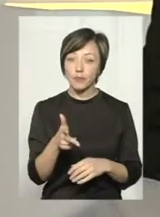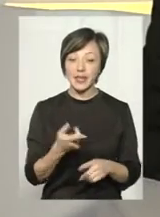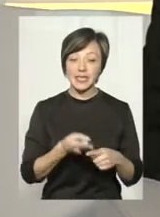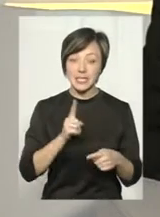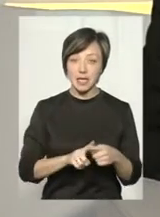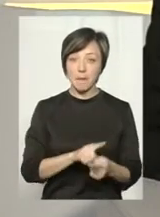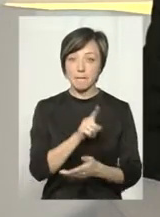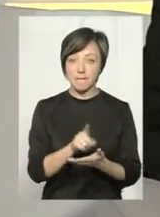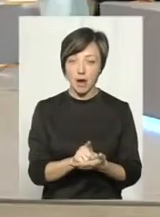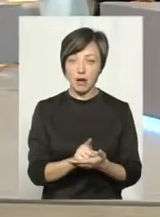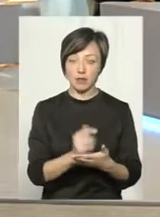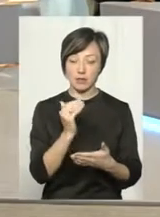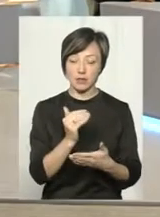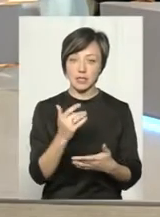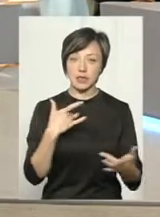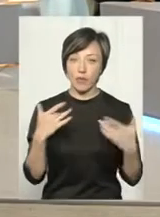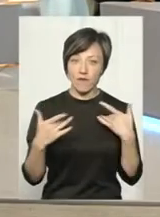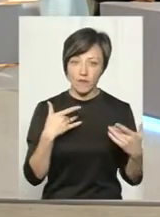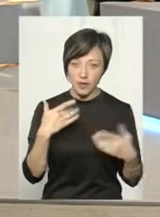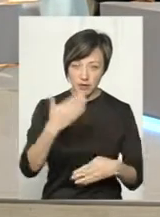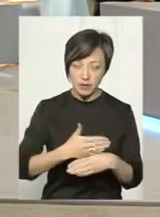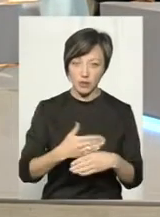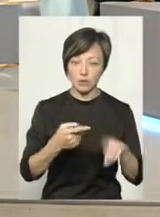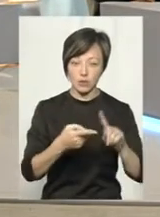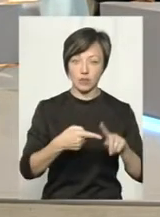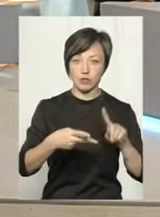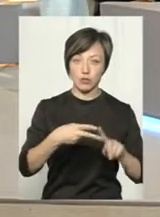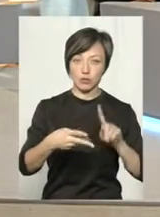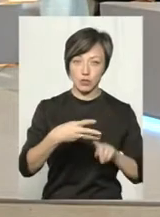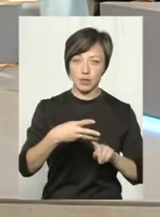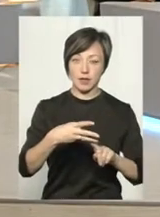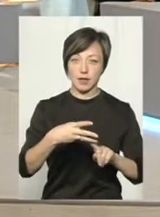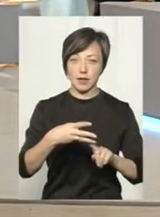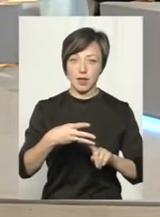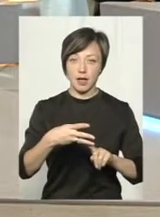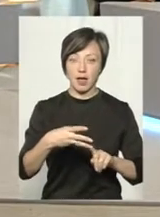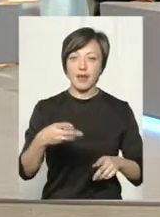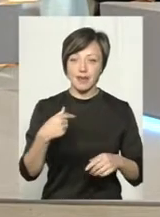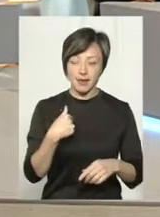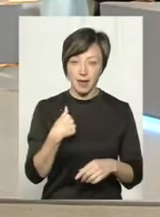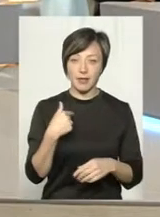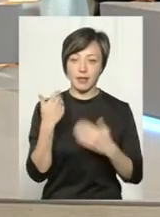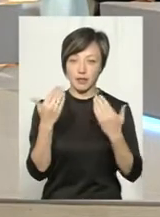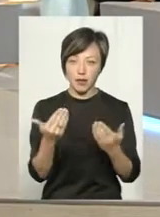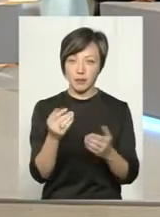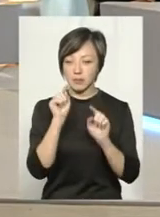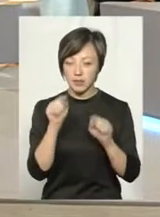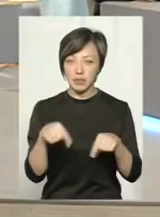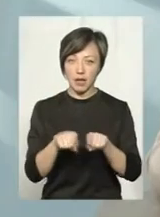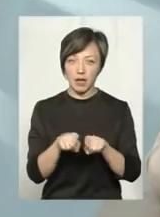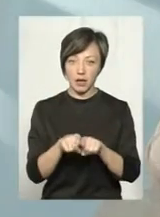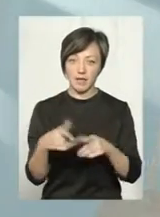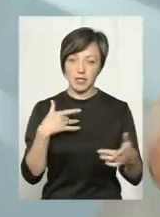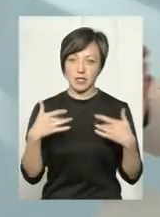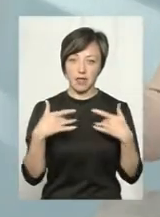ці три роки ти маєш зіграти в нових виставах оцю роль, оцю роль, оцю, оцю. Я на тебе ставлю такі вистави.